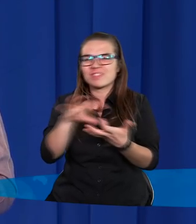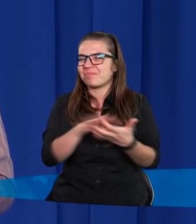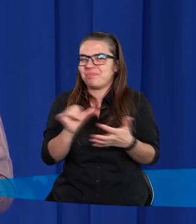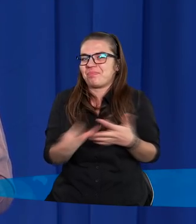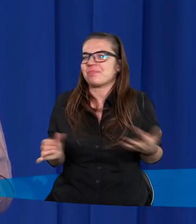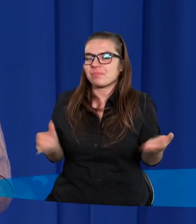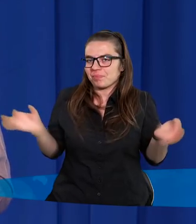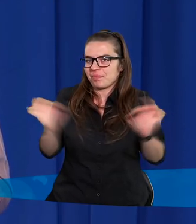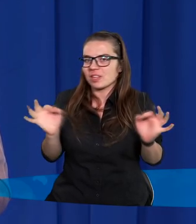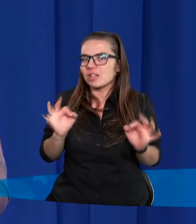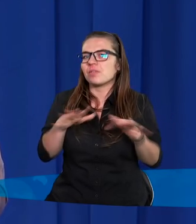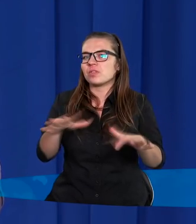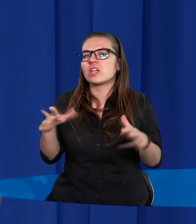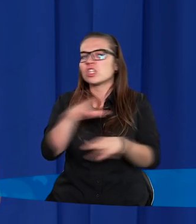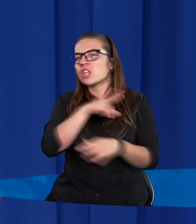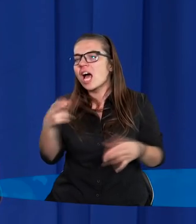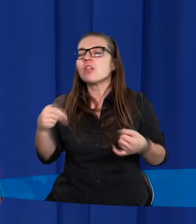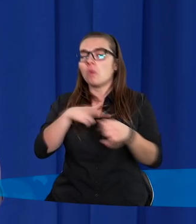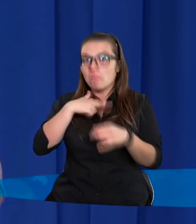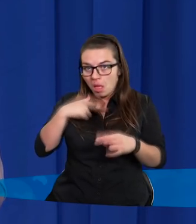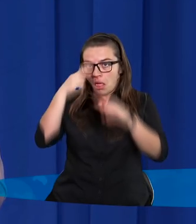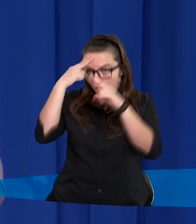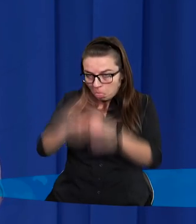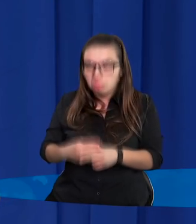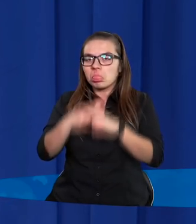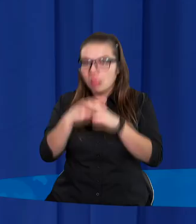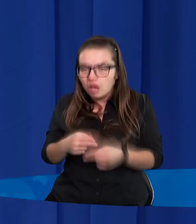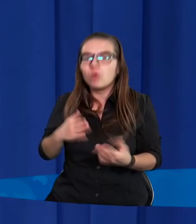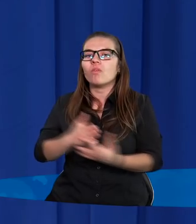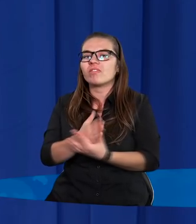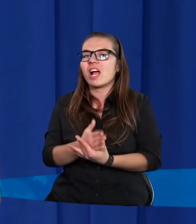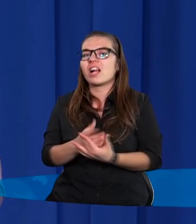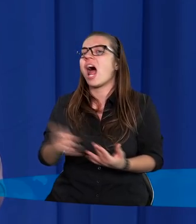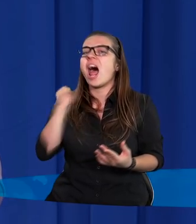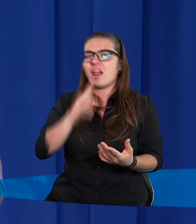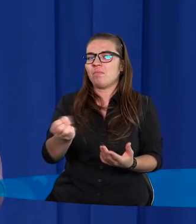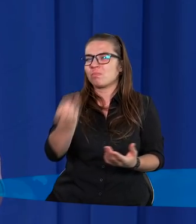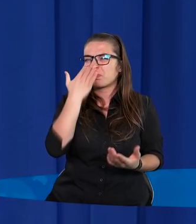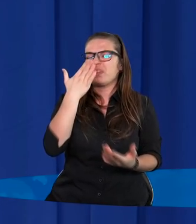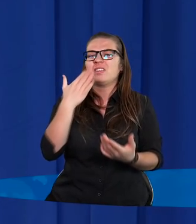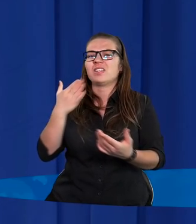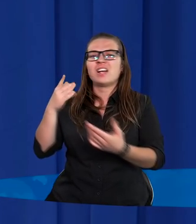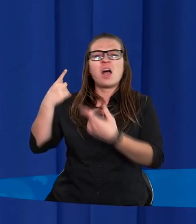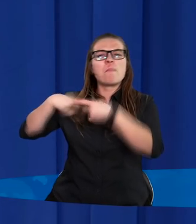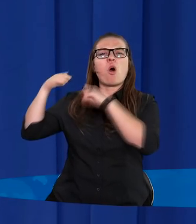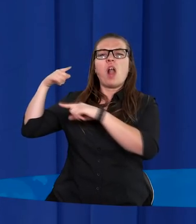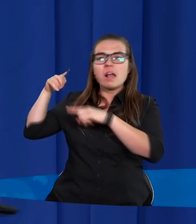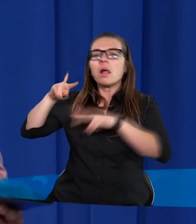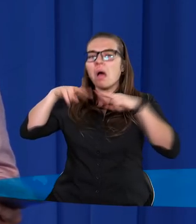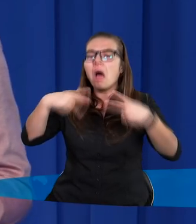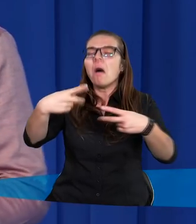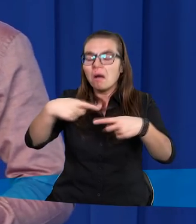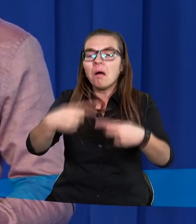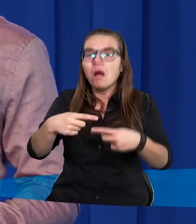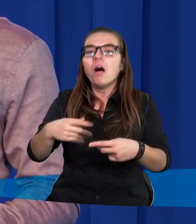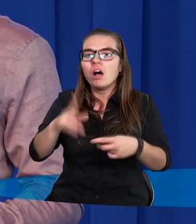rzeczy, w które wierzymy. Których jesteśmy przekonani i powtarzane są często z pokolenia w pokolenie. A jak to